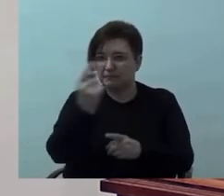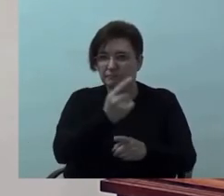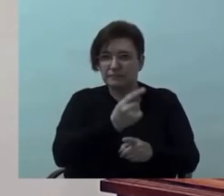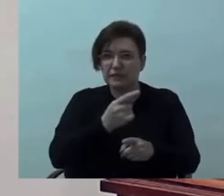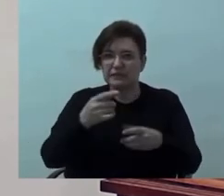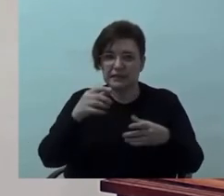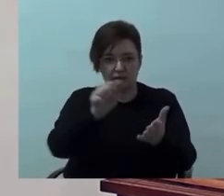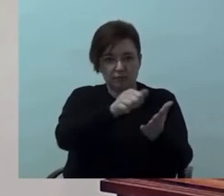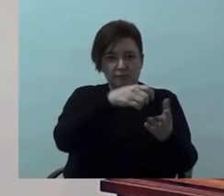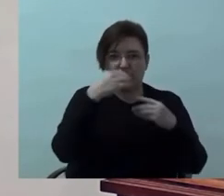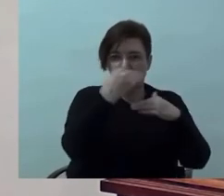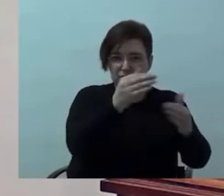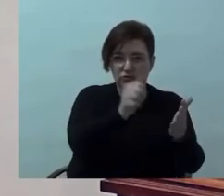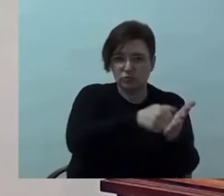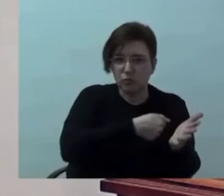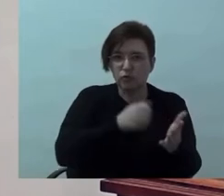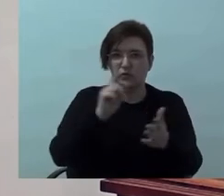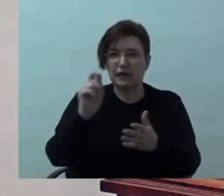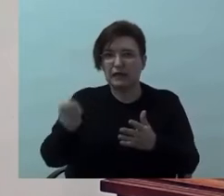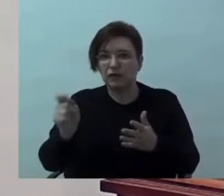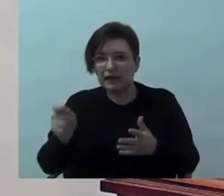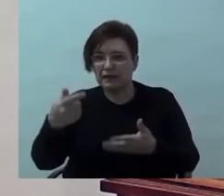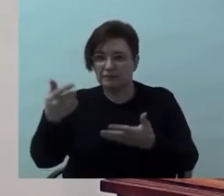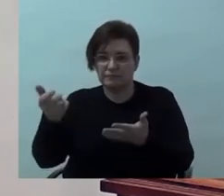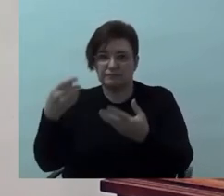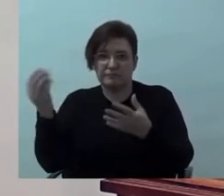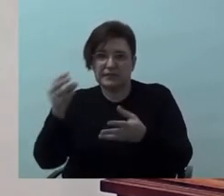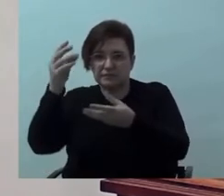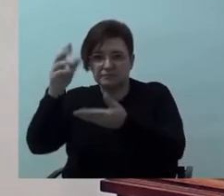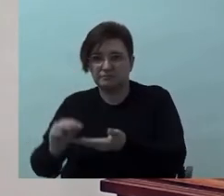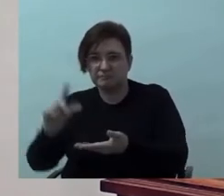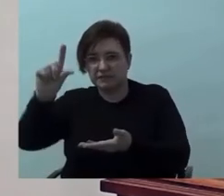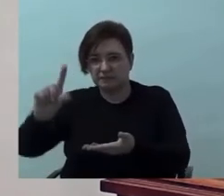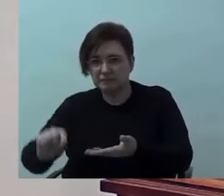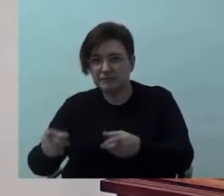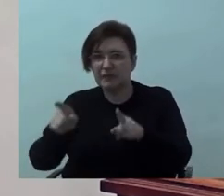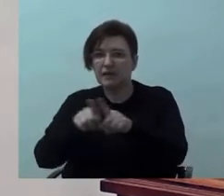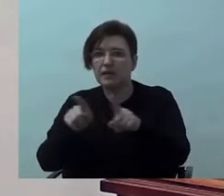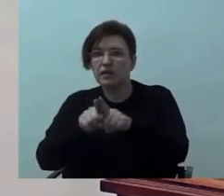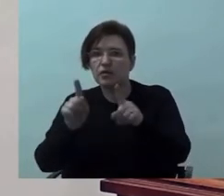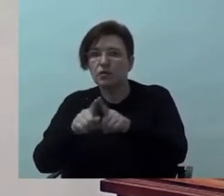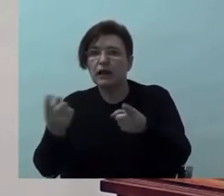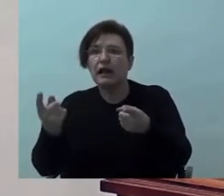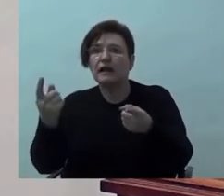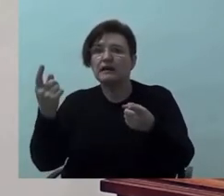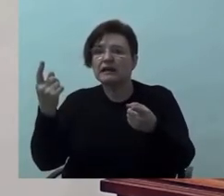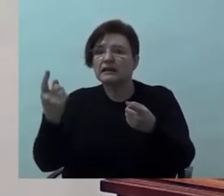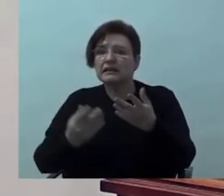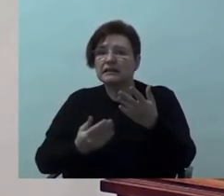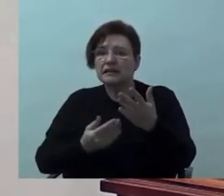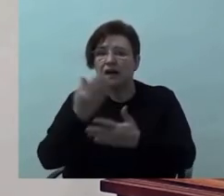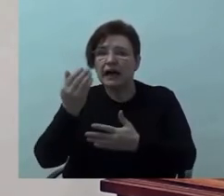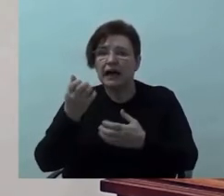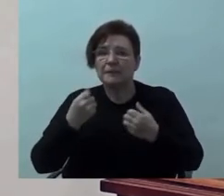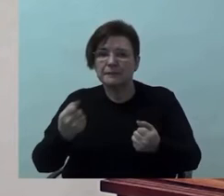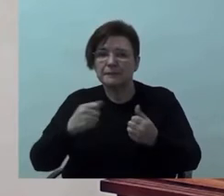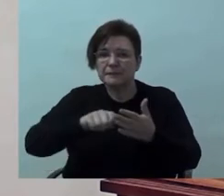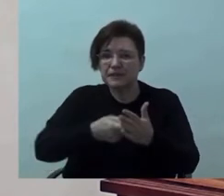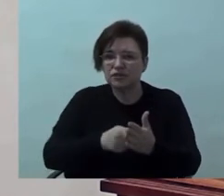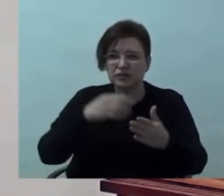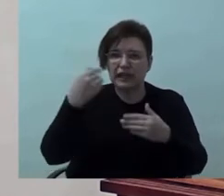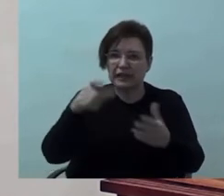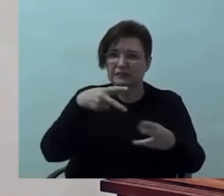de ioga social a tot el territori, a potenciar models de tenants alternatius d'habitatge, a pressionar les entitats bancàries que tenen pisos buits al seu